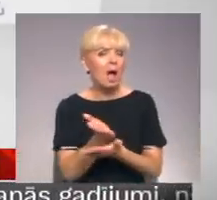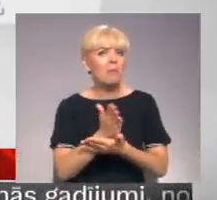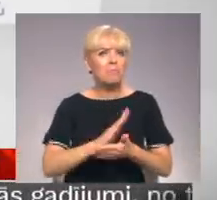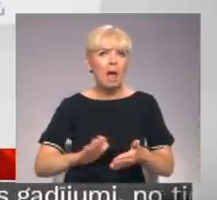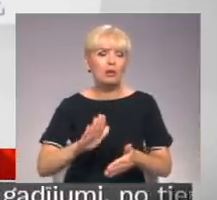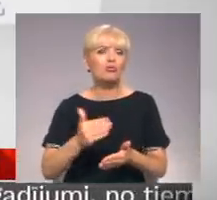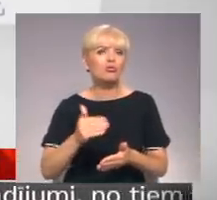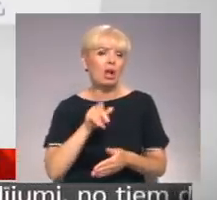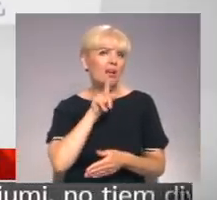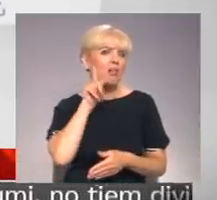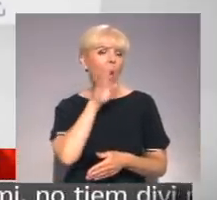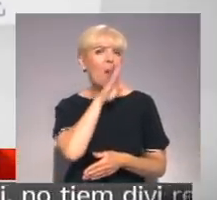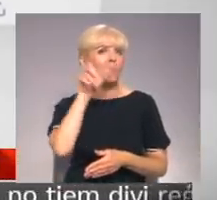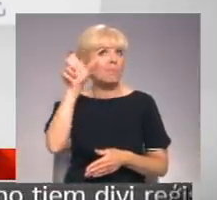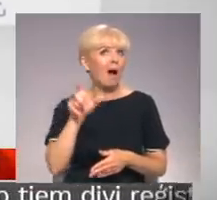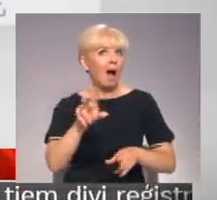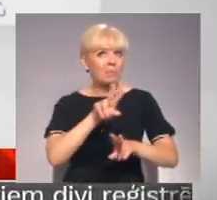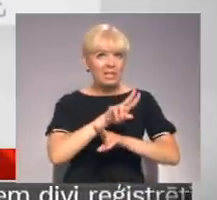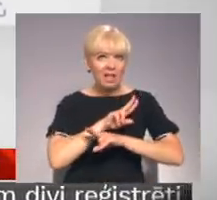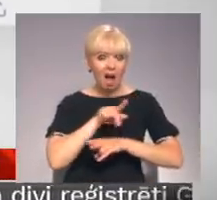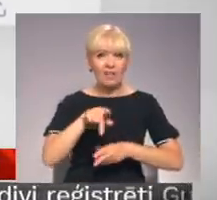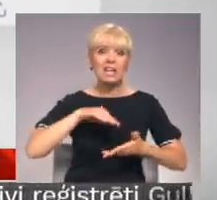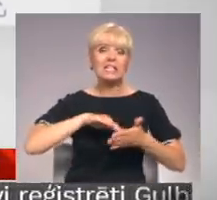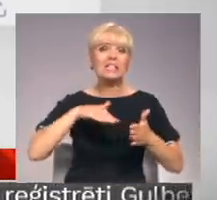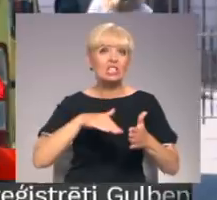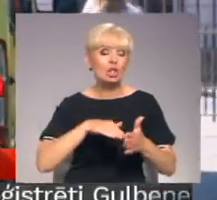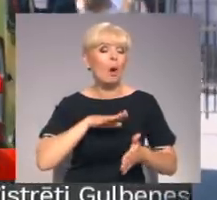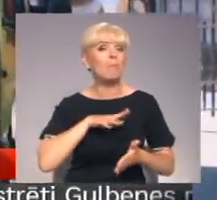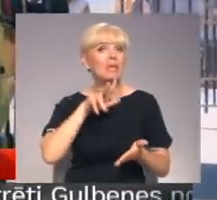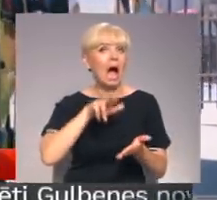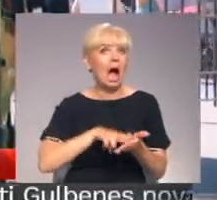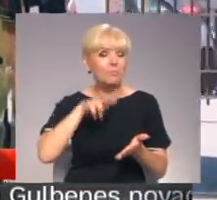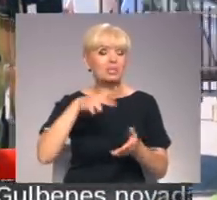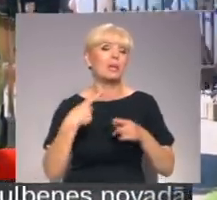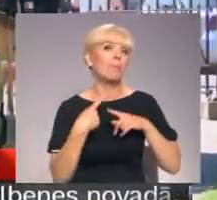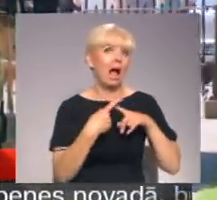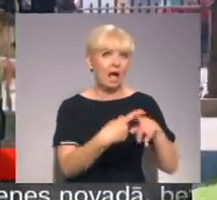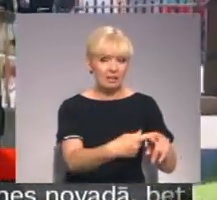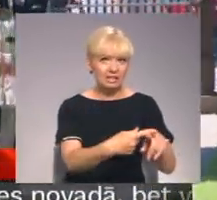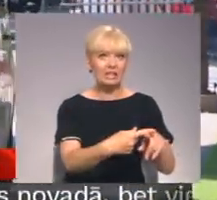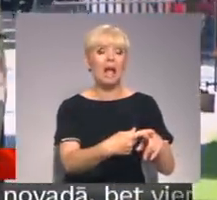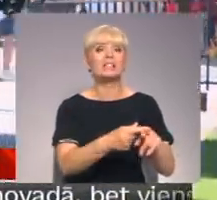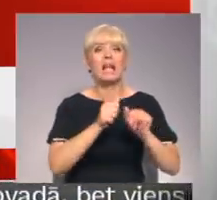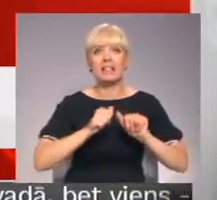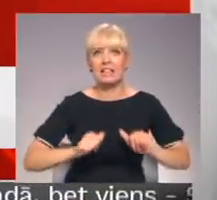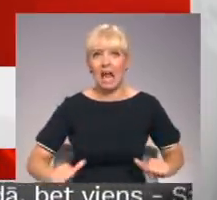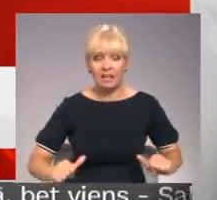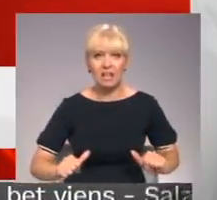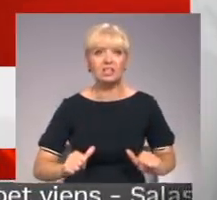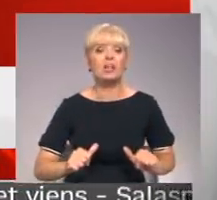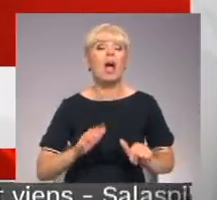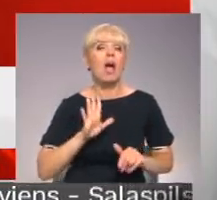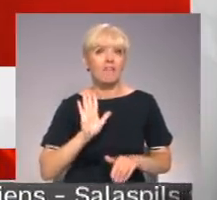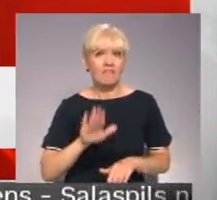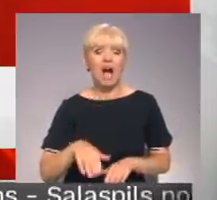jaunās māmiņas nāvi. To, ka šāda situācija bijusi, apstiprina arī neatliekamās medicīnas, palīdzības dienestā. Jā, varam